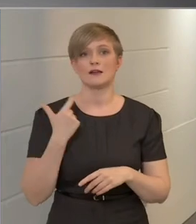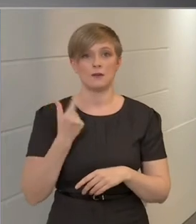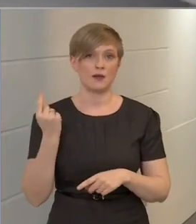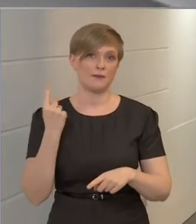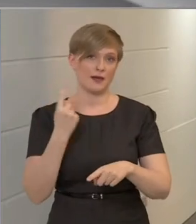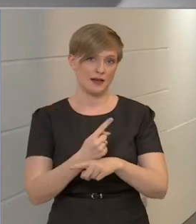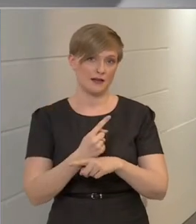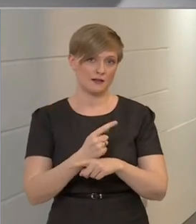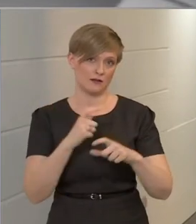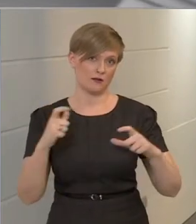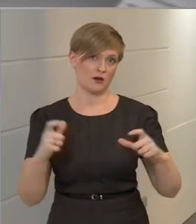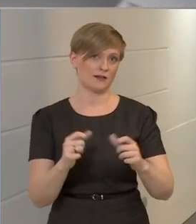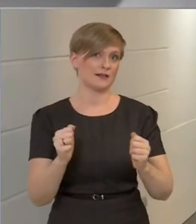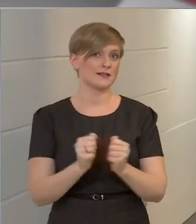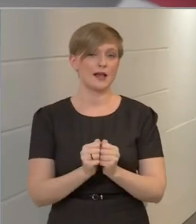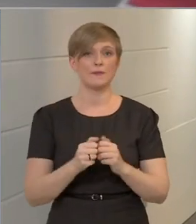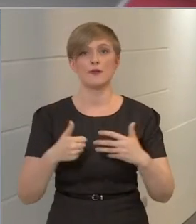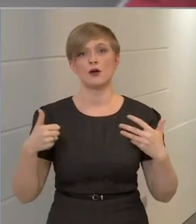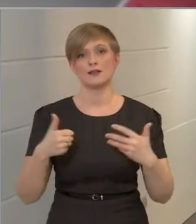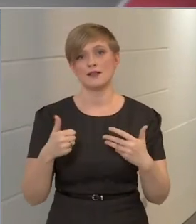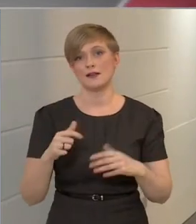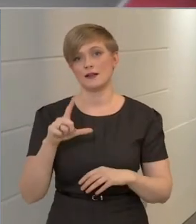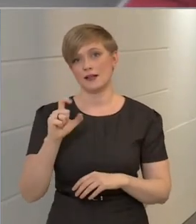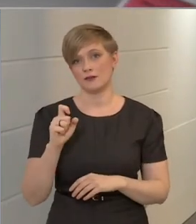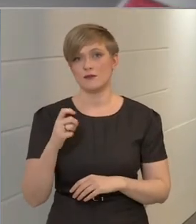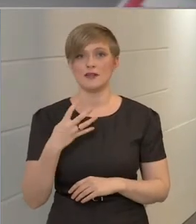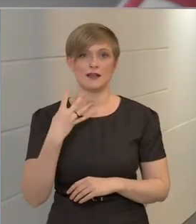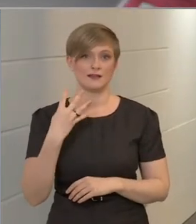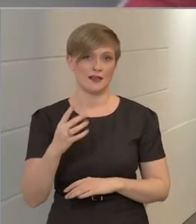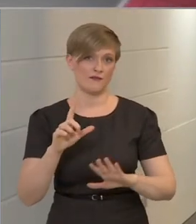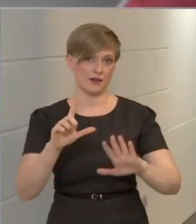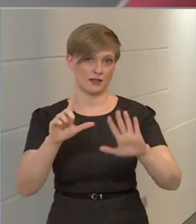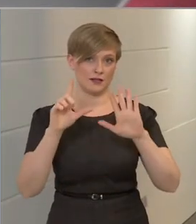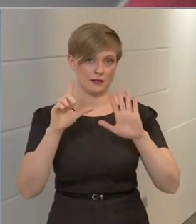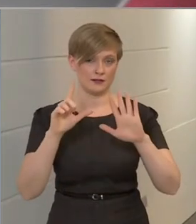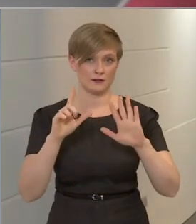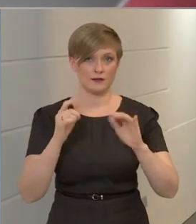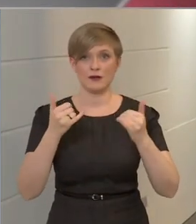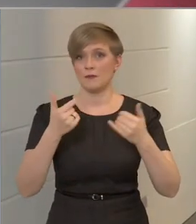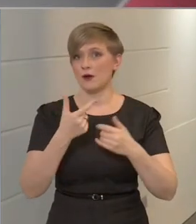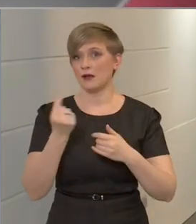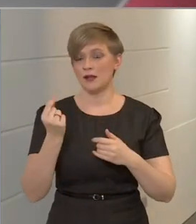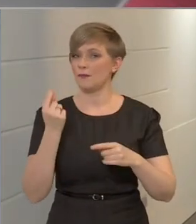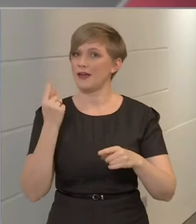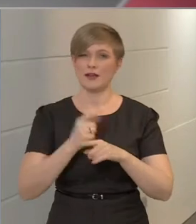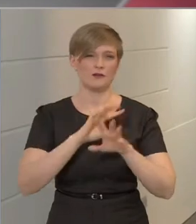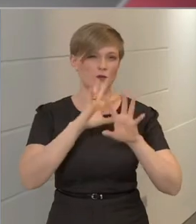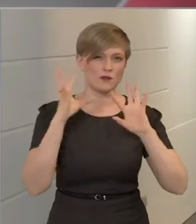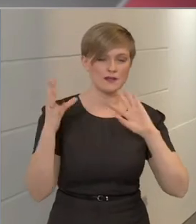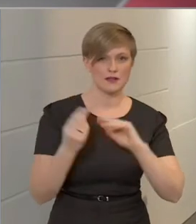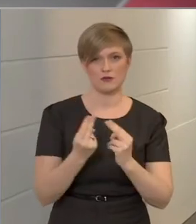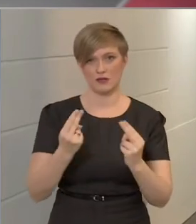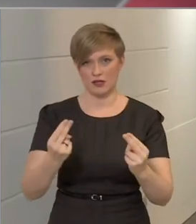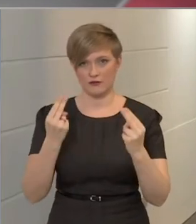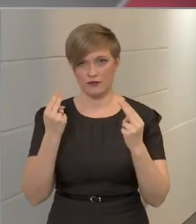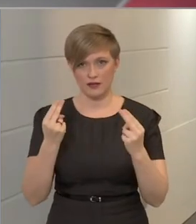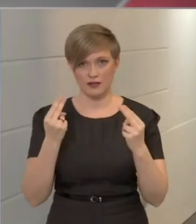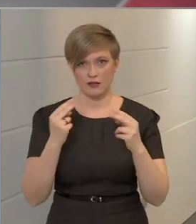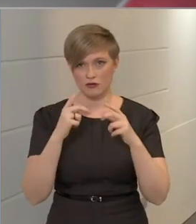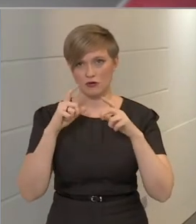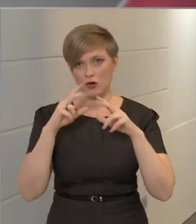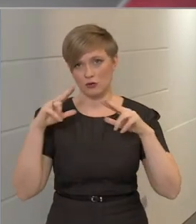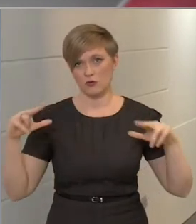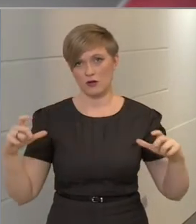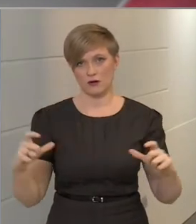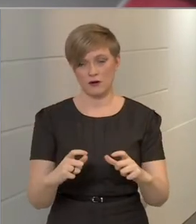hatósági házi karanténok száma 6.247-es, így a mai napon az elrendelt és érvényben lévő hatósági